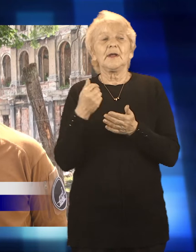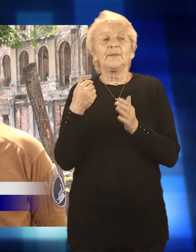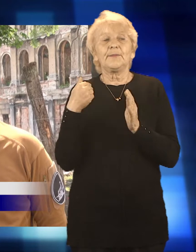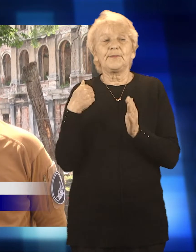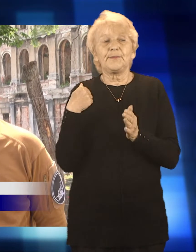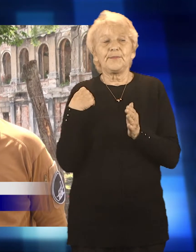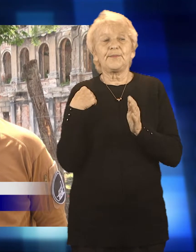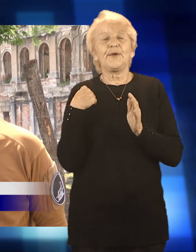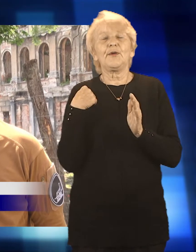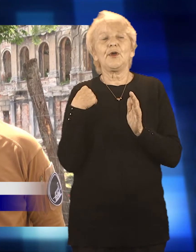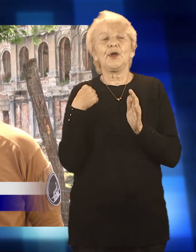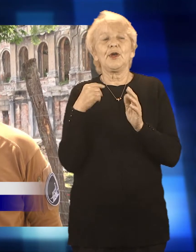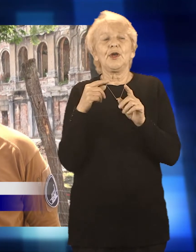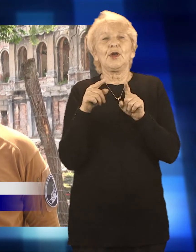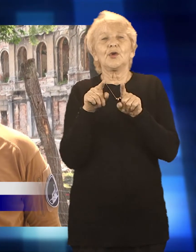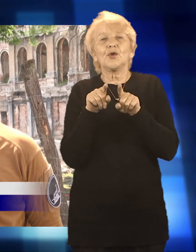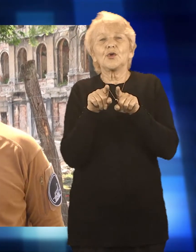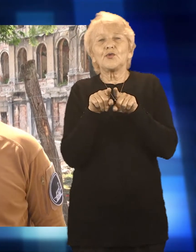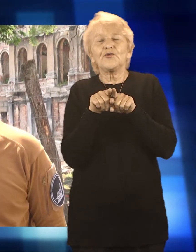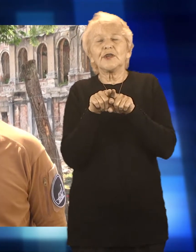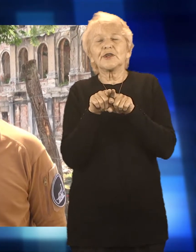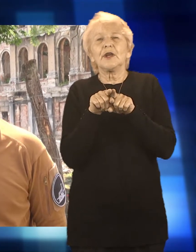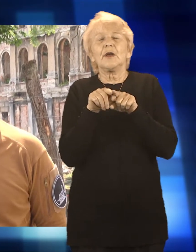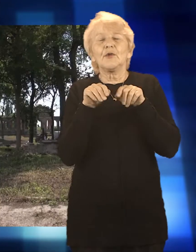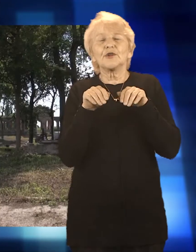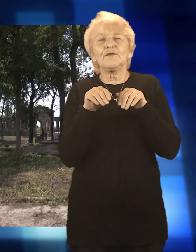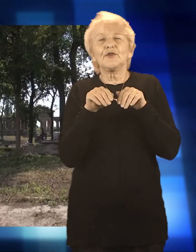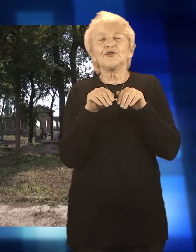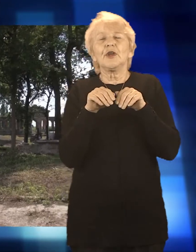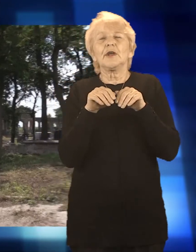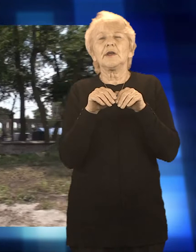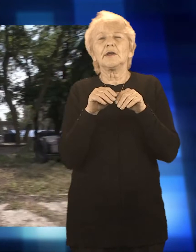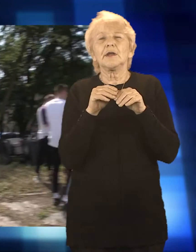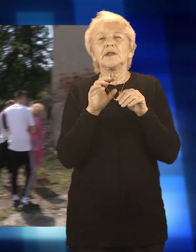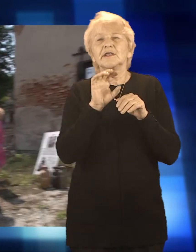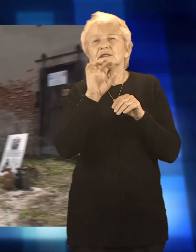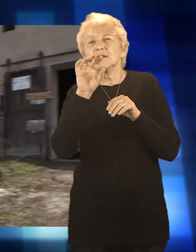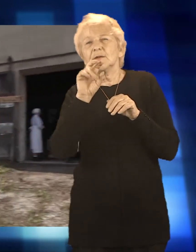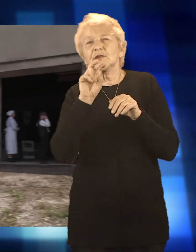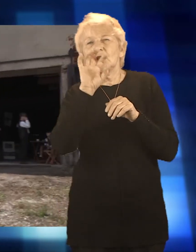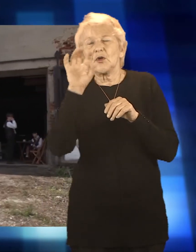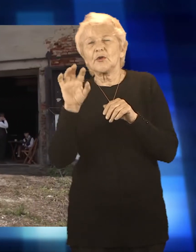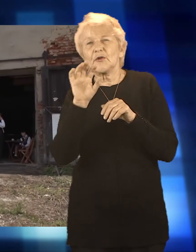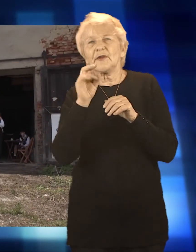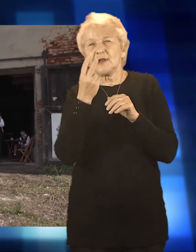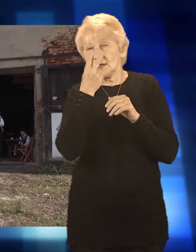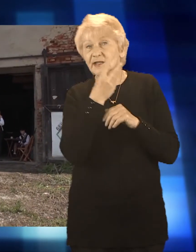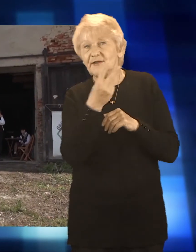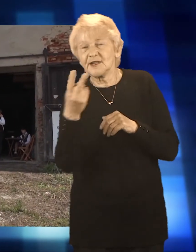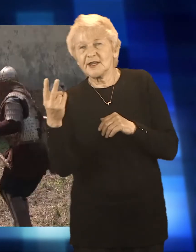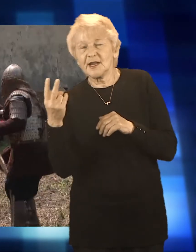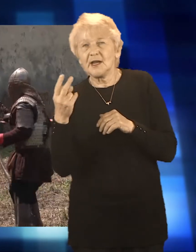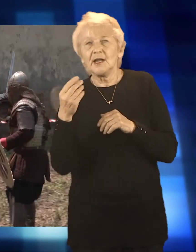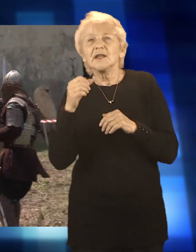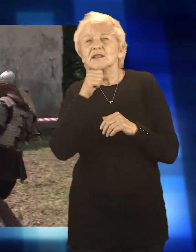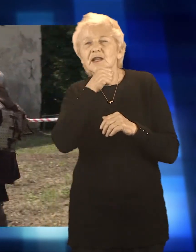różne czasy z epoki II wojny światowej. Też jest tutaj koło stowarzyszenie w Dręgowie z